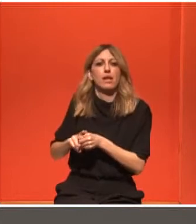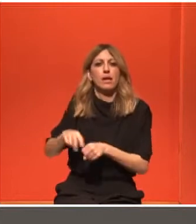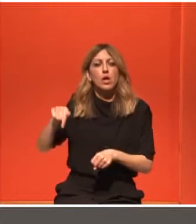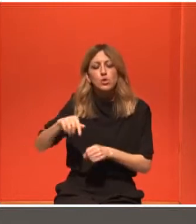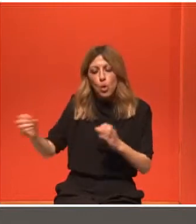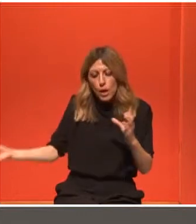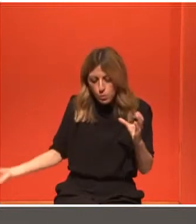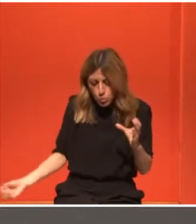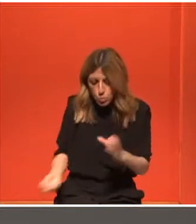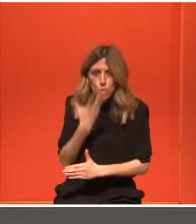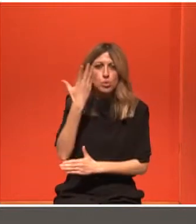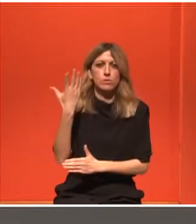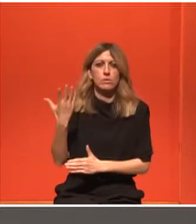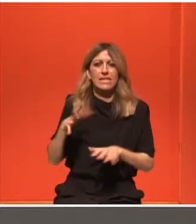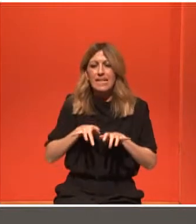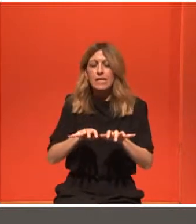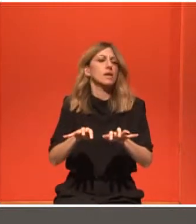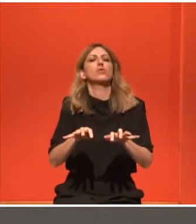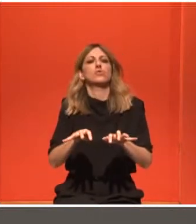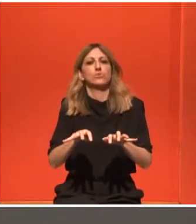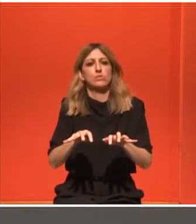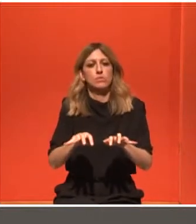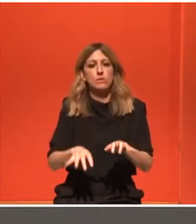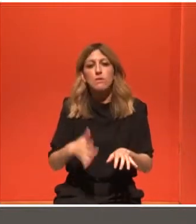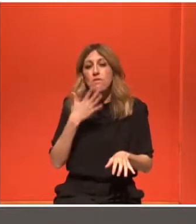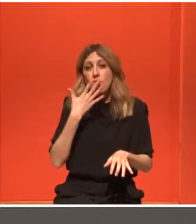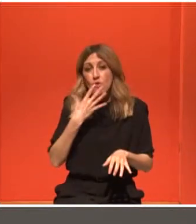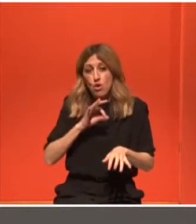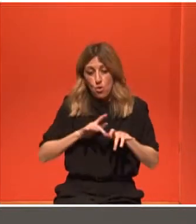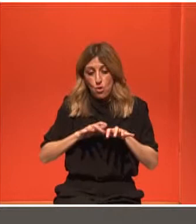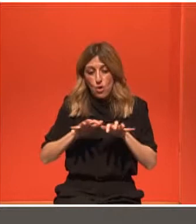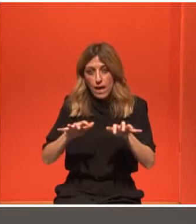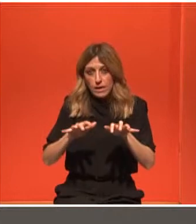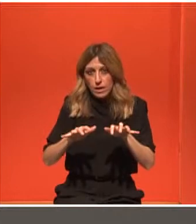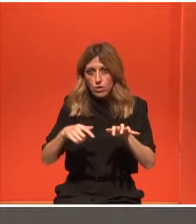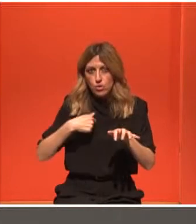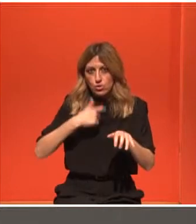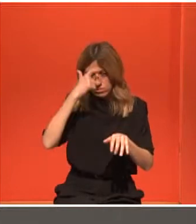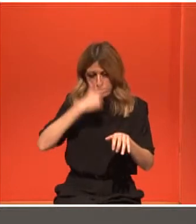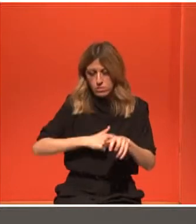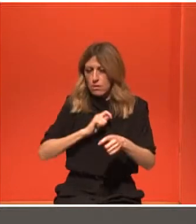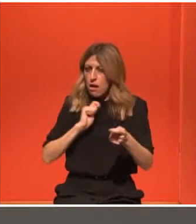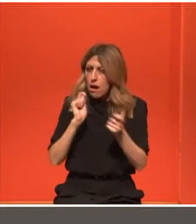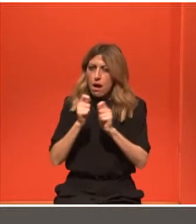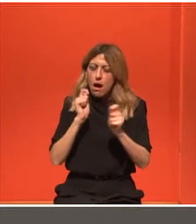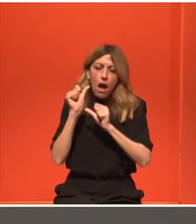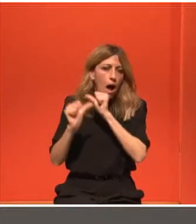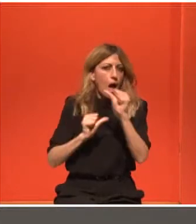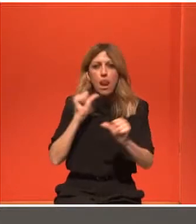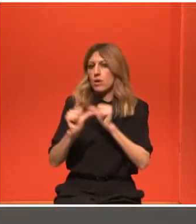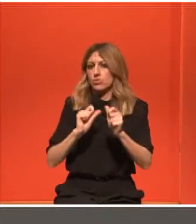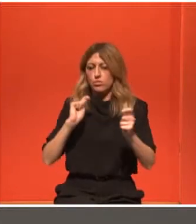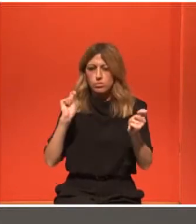δεν βγαίνεις ίδιος μετά από αυτό. Αυτό θα το πιστοποιήσουν καλύτερα εδώ αυτές οι γυναίκες. Γιατί